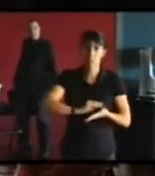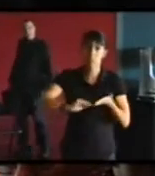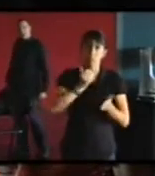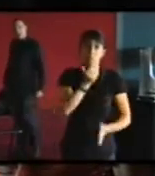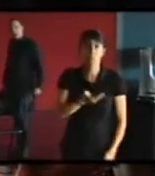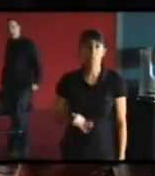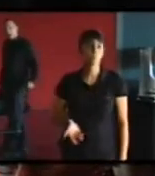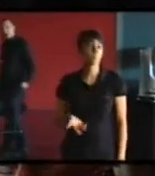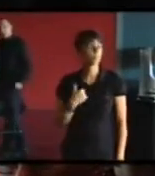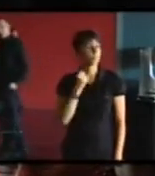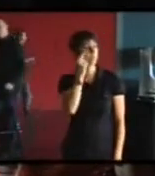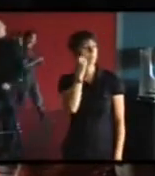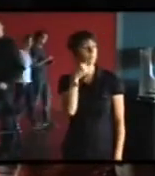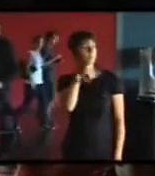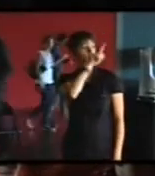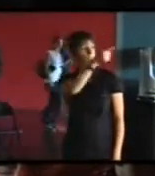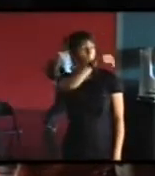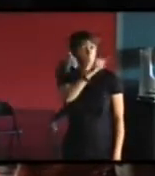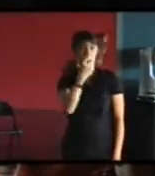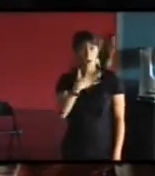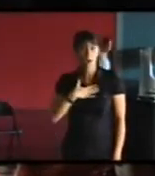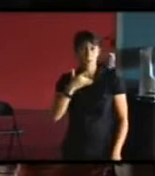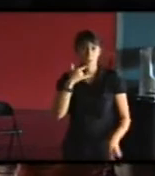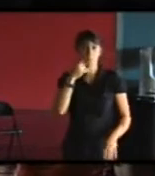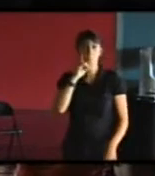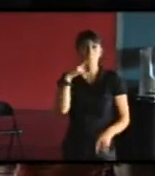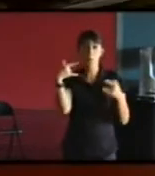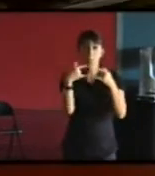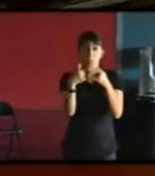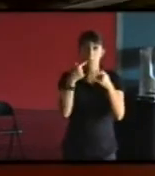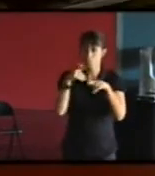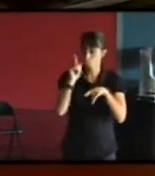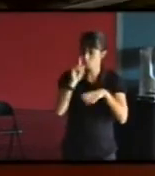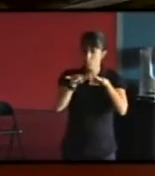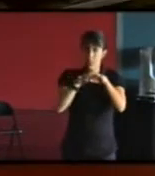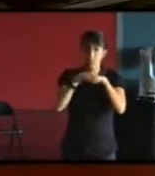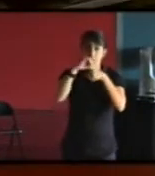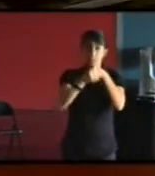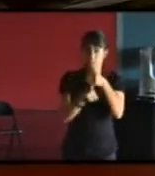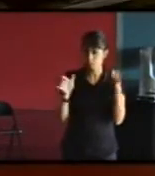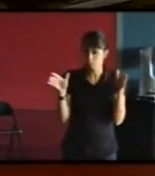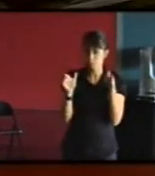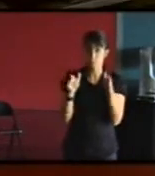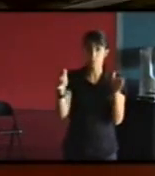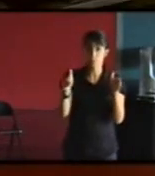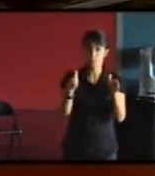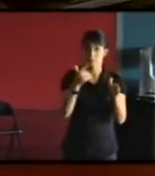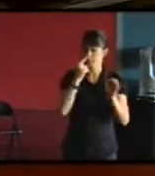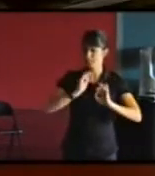vraiment nécessaire de faire ces meurtrières ou de faire des baies qui soient des